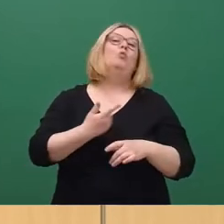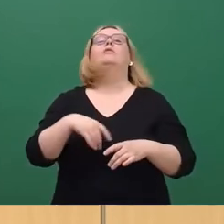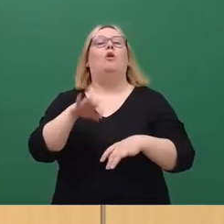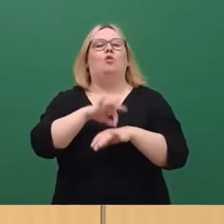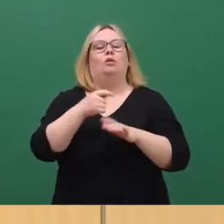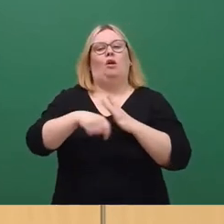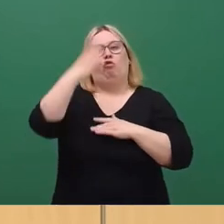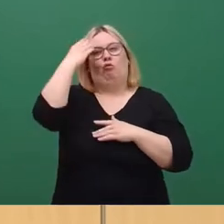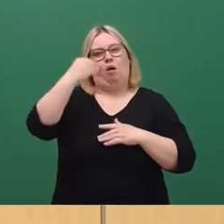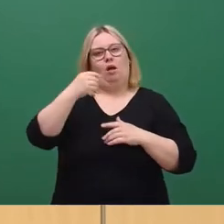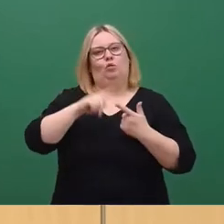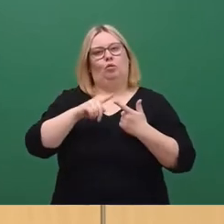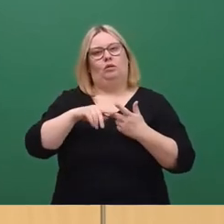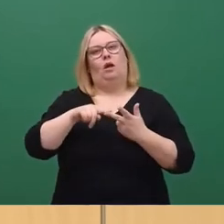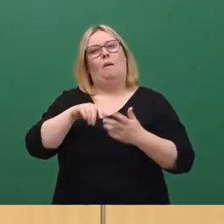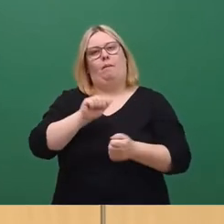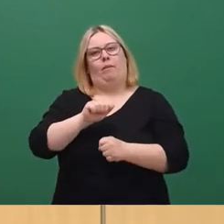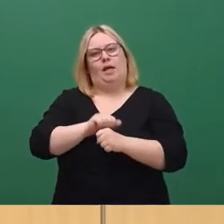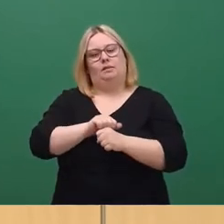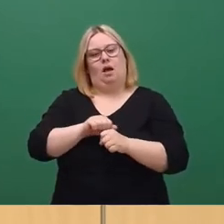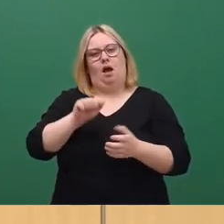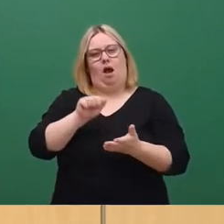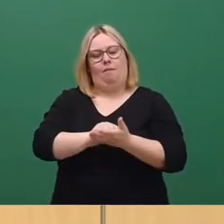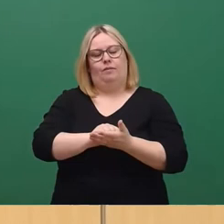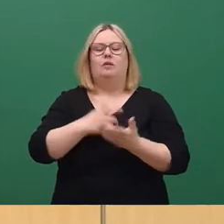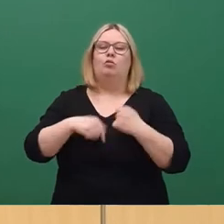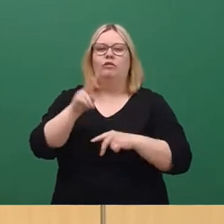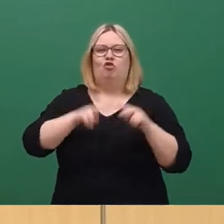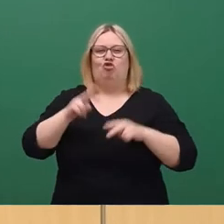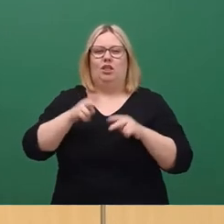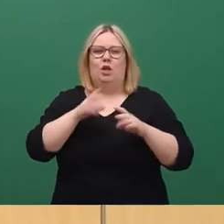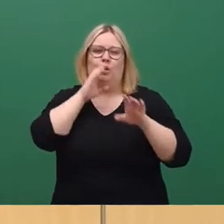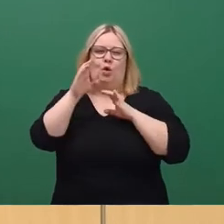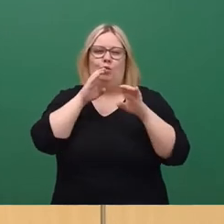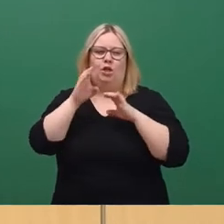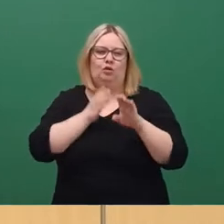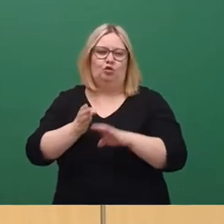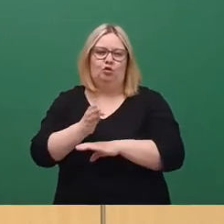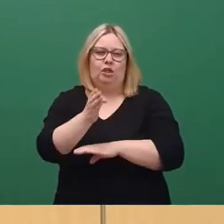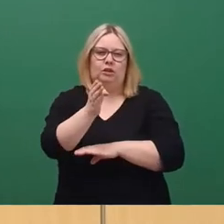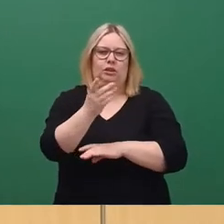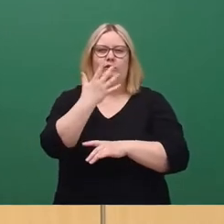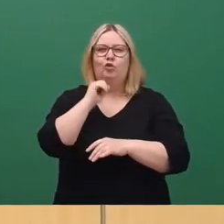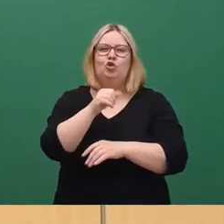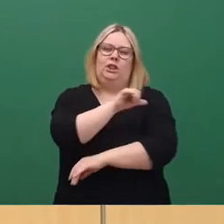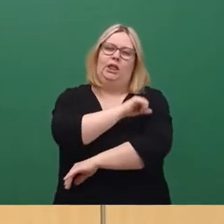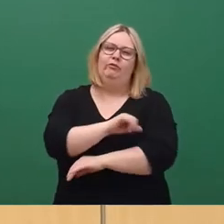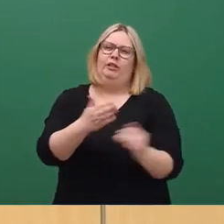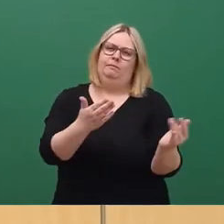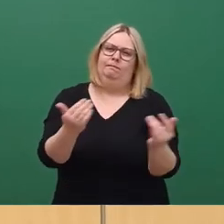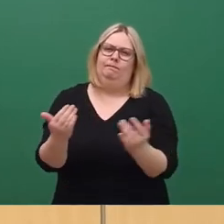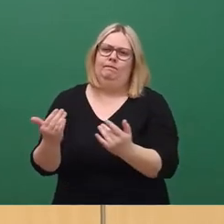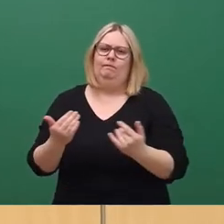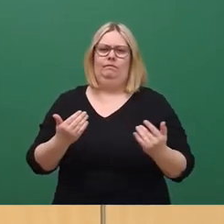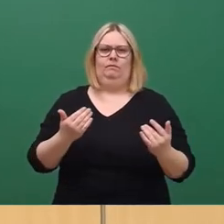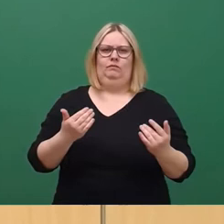und das Presseamt gemeinsam Aktionen und Kommunikationsstrategien entwickeln, um das Thema Impfen noch näher an die